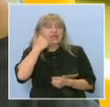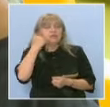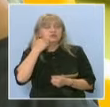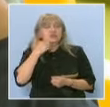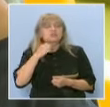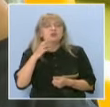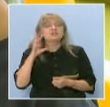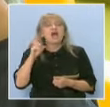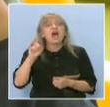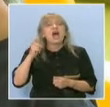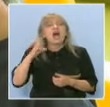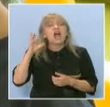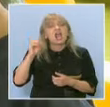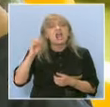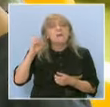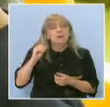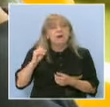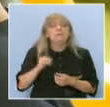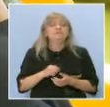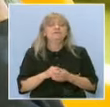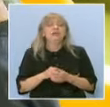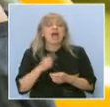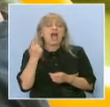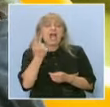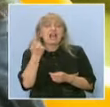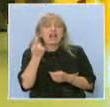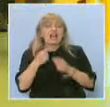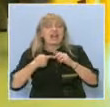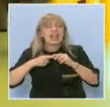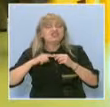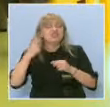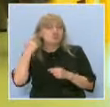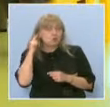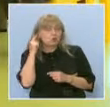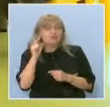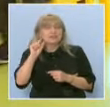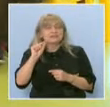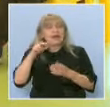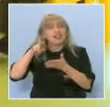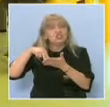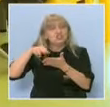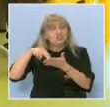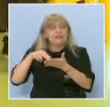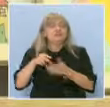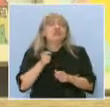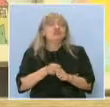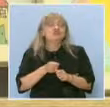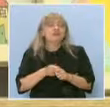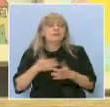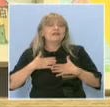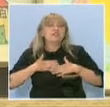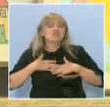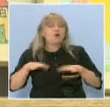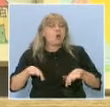гъбичка, направили сме тампончета от клечки зуши с малки четки. Ще направят своят